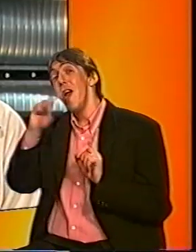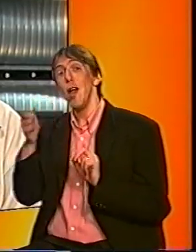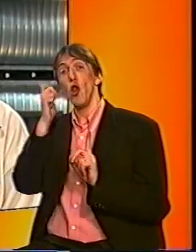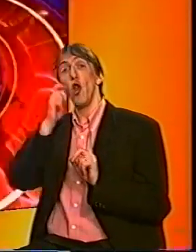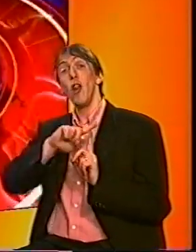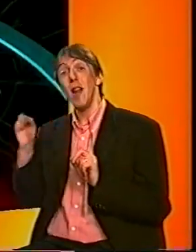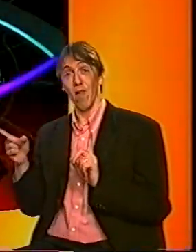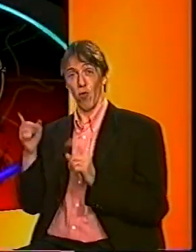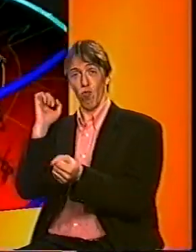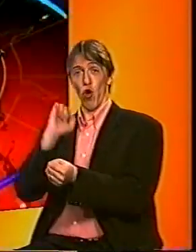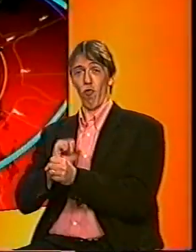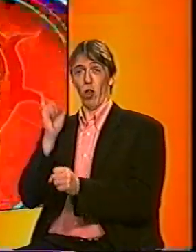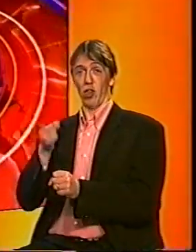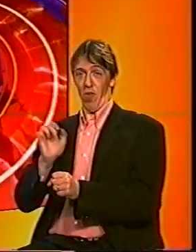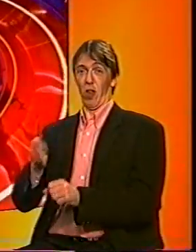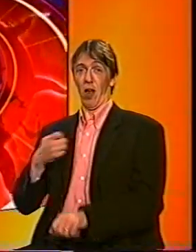krijgen.